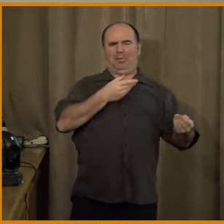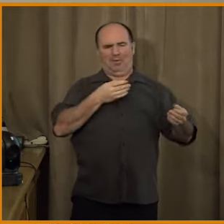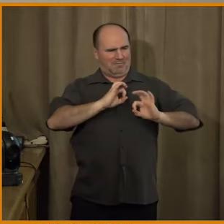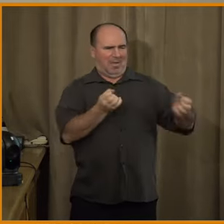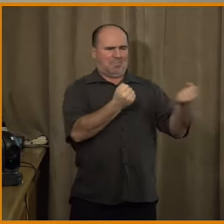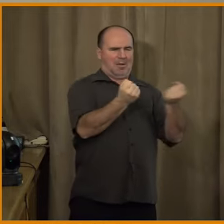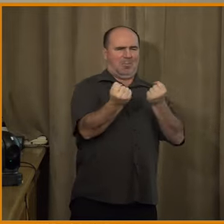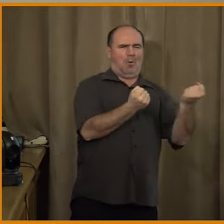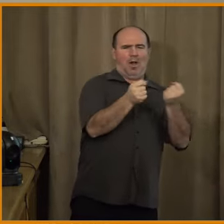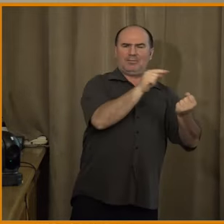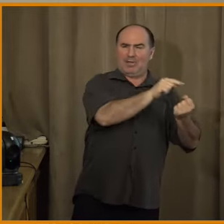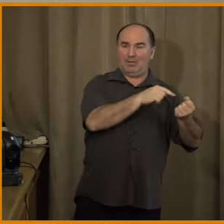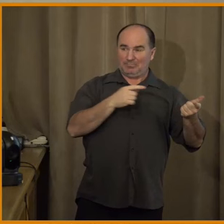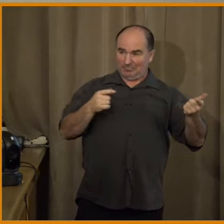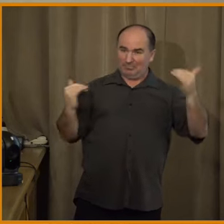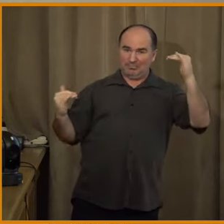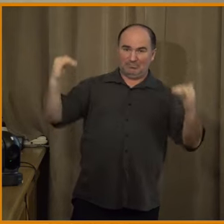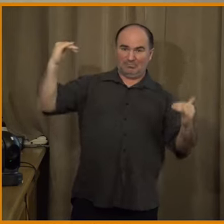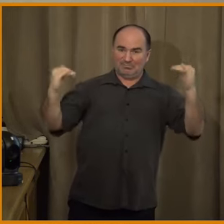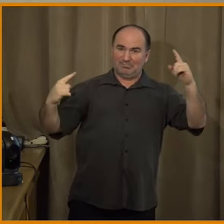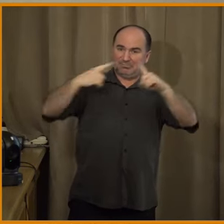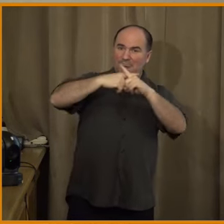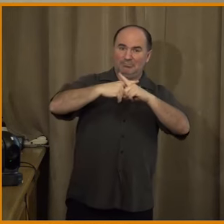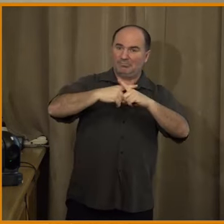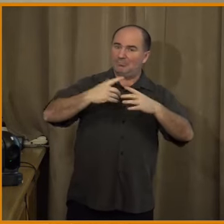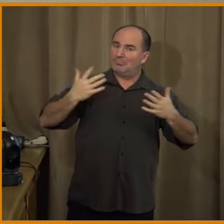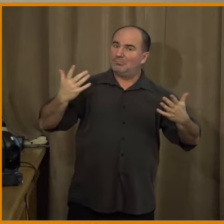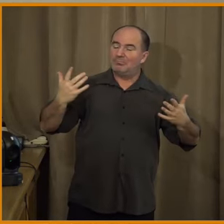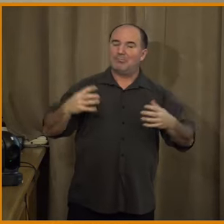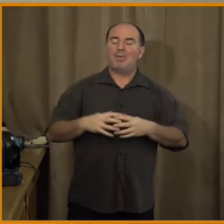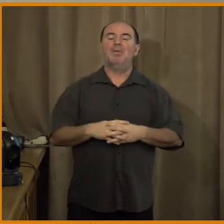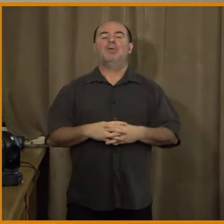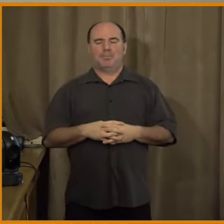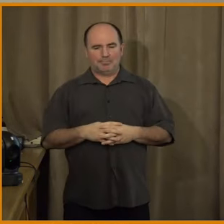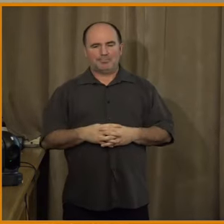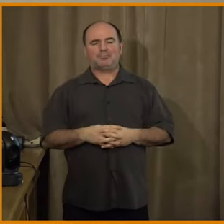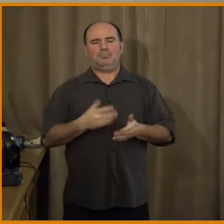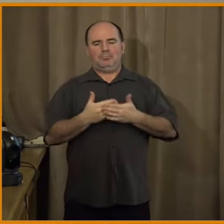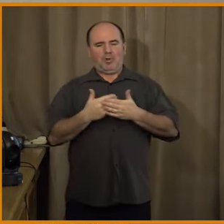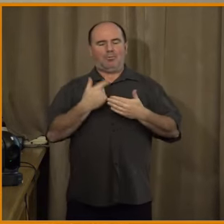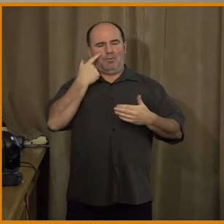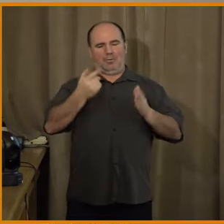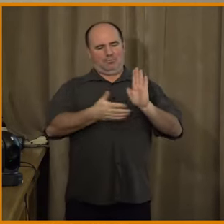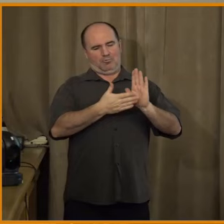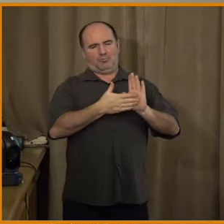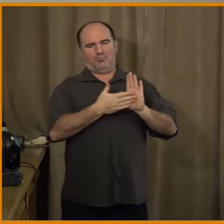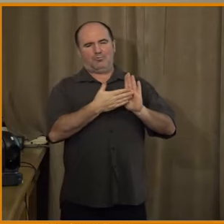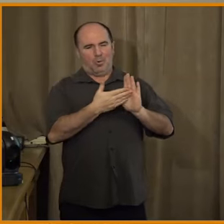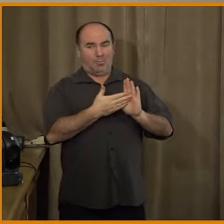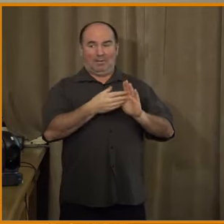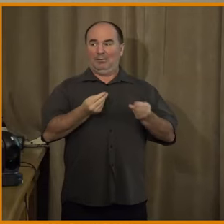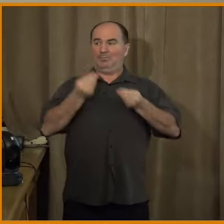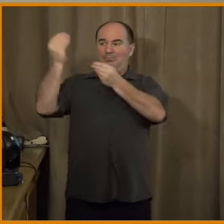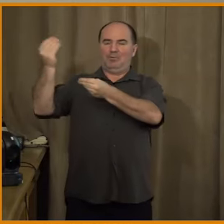A to, co třeba, my se dočteme, když se podíváte na dokumenty toho týmu, ty neslavné dokumenty týmu Kreditministerstva